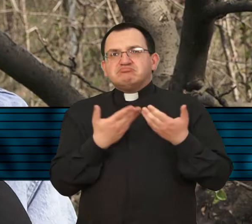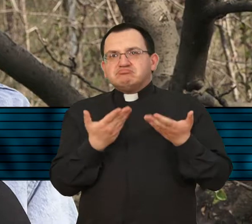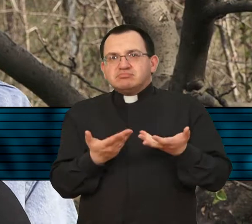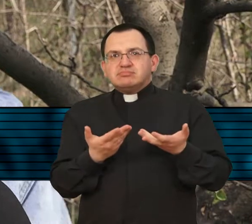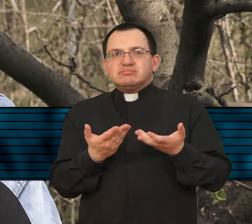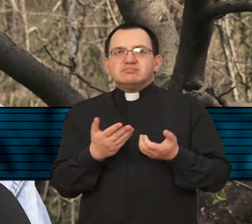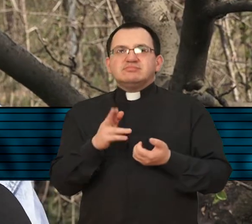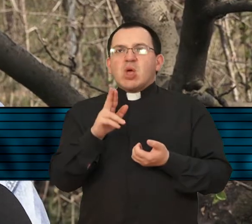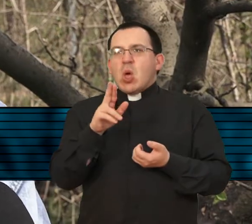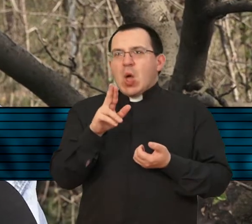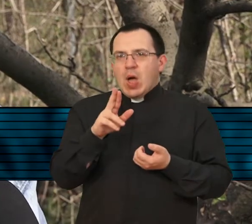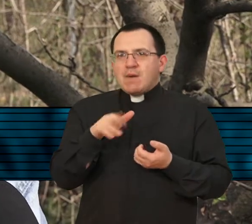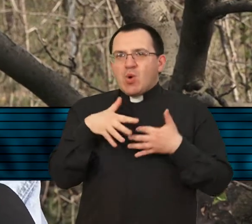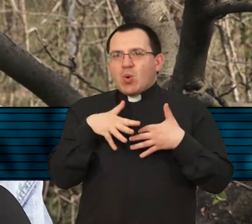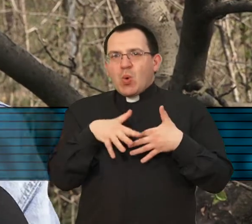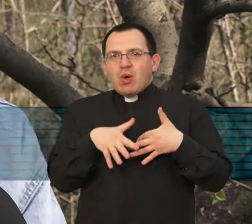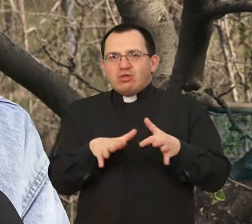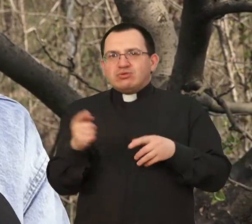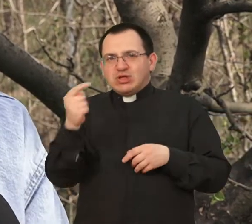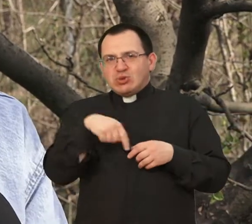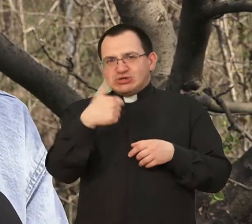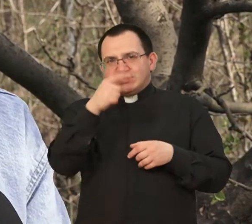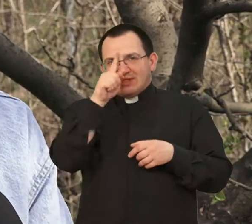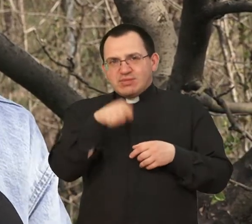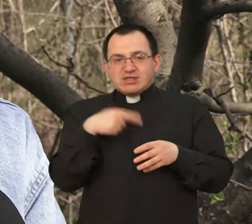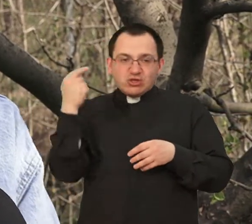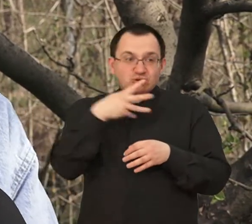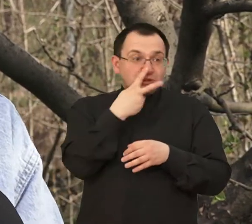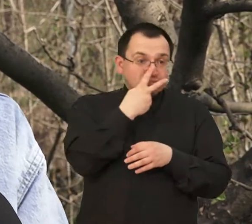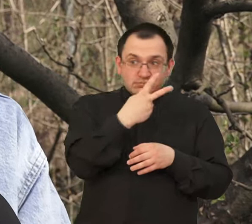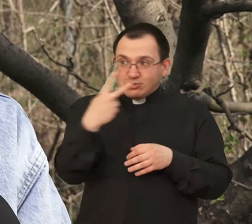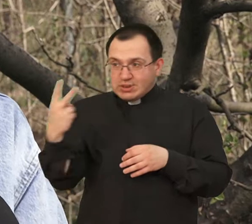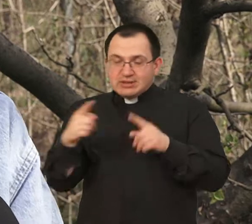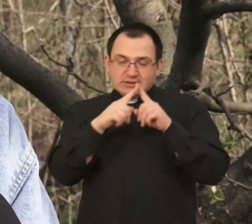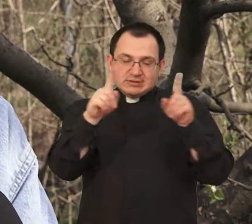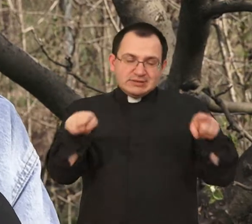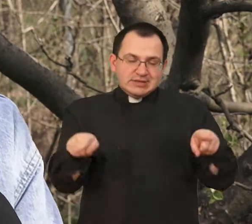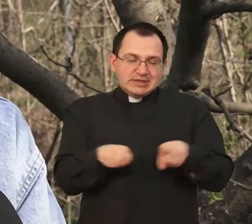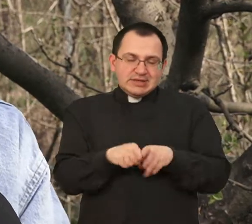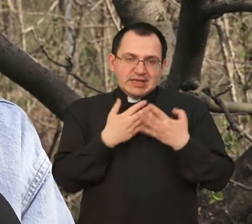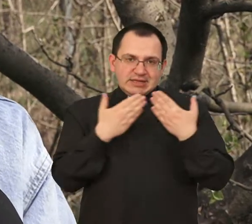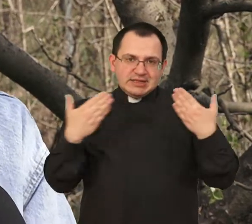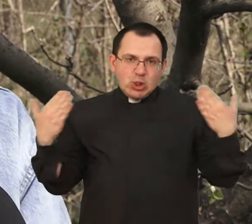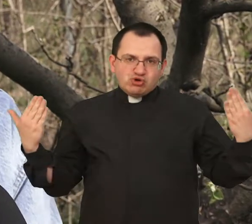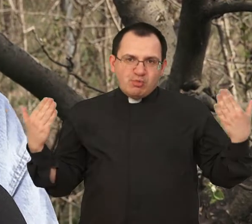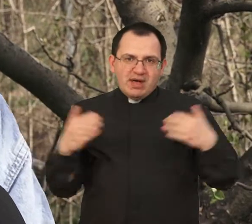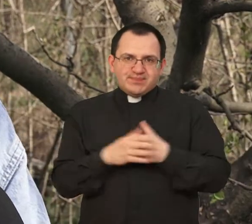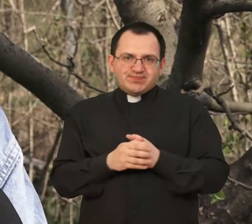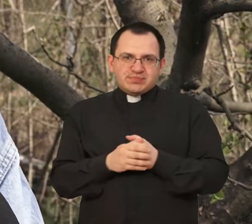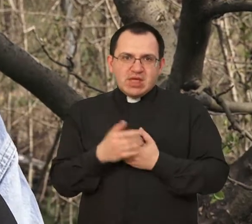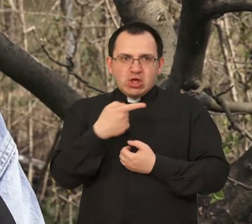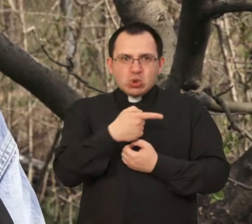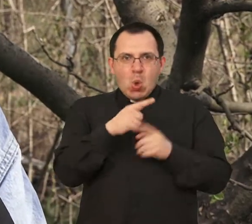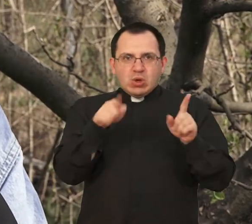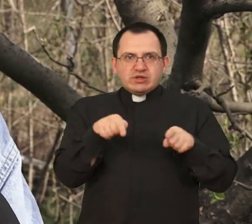tako da će moći, evo, mjesec dana ljudi imati vremena pogledati. Bilo bi mi drago da dođu, da vide. Znači, to su one slike koje sam ja